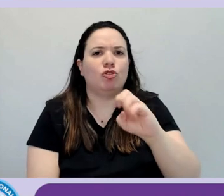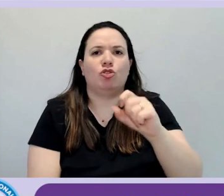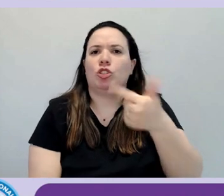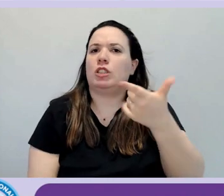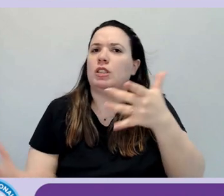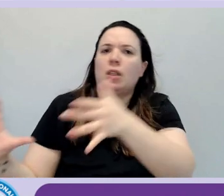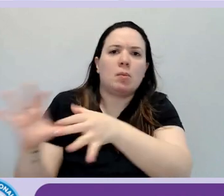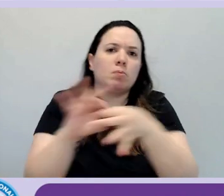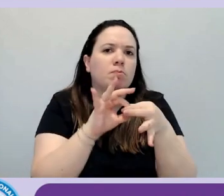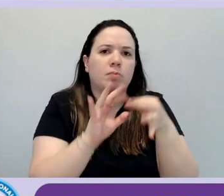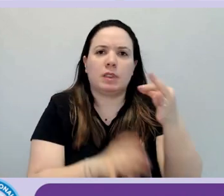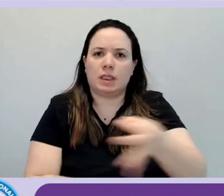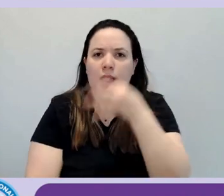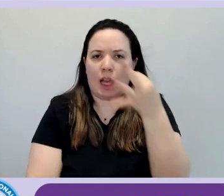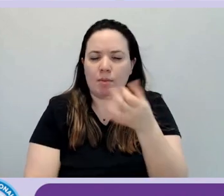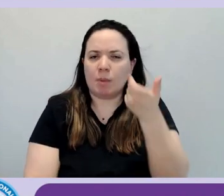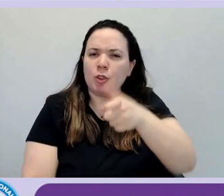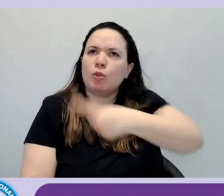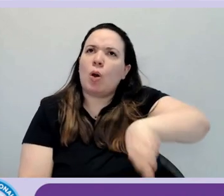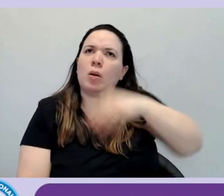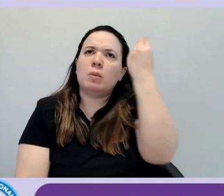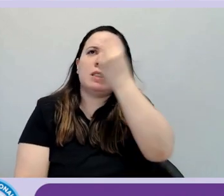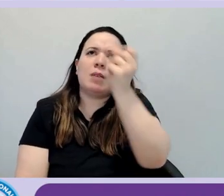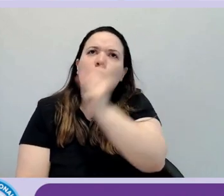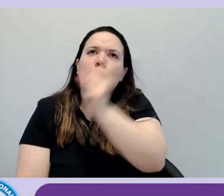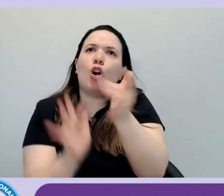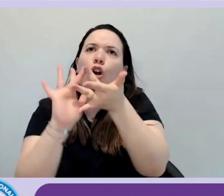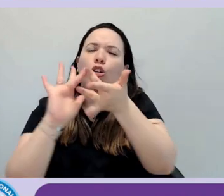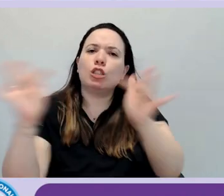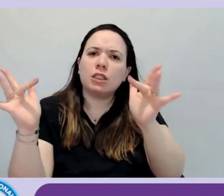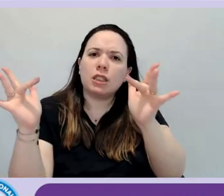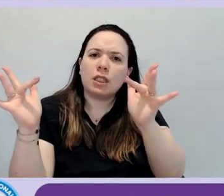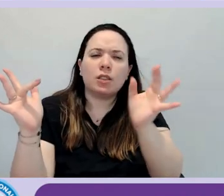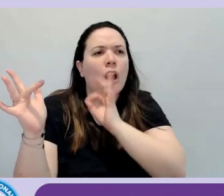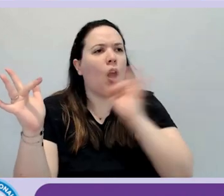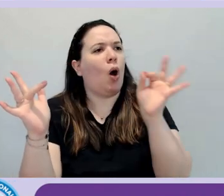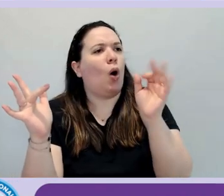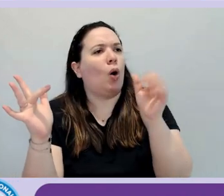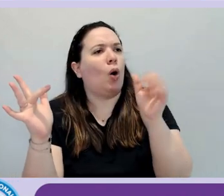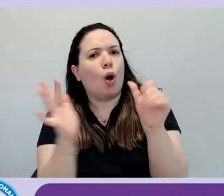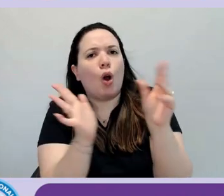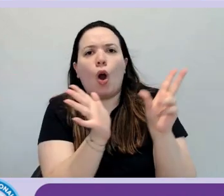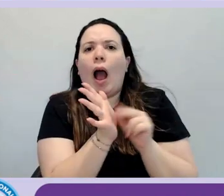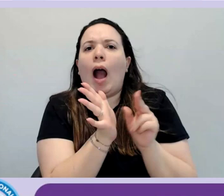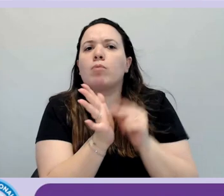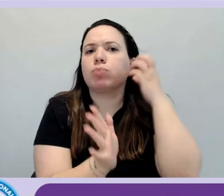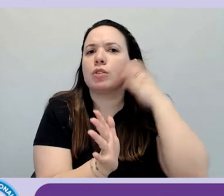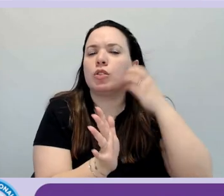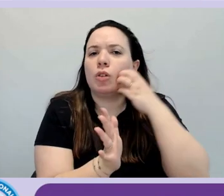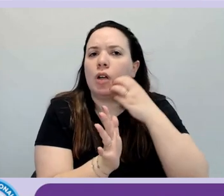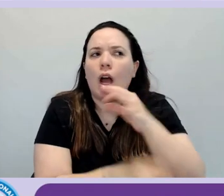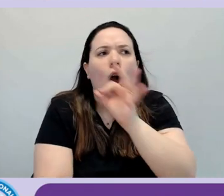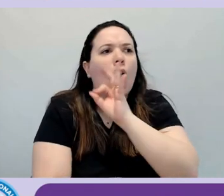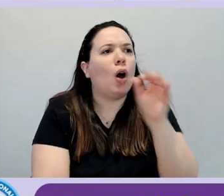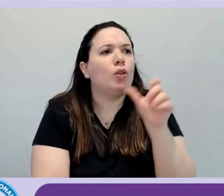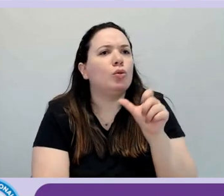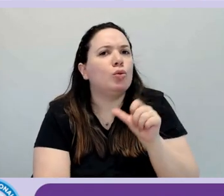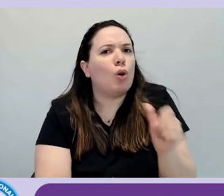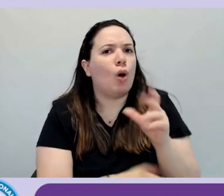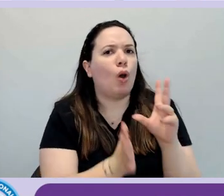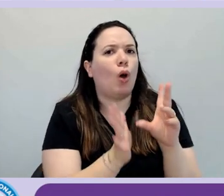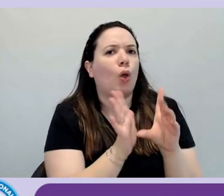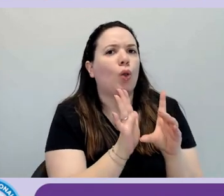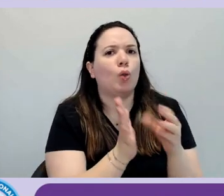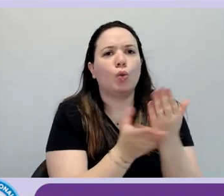limitarci ai siti web, a volte alle app mobile, ai documenti, ma anche l'hardware